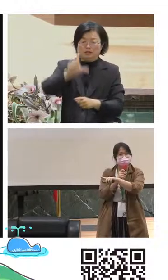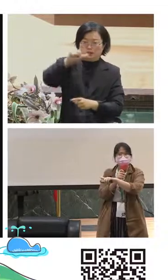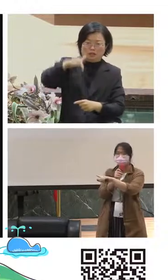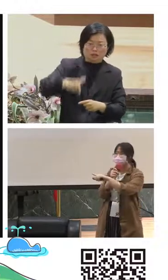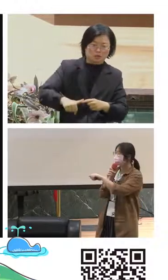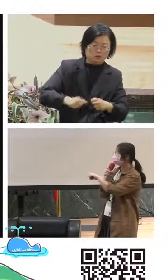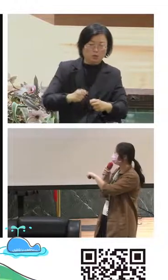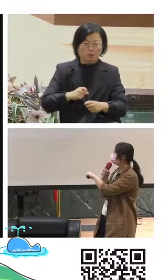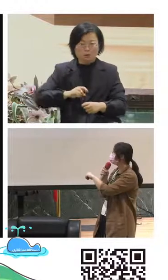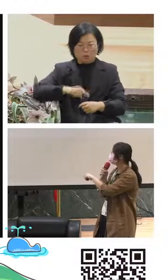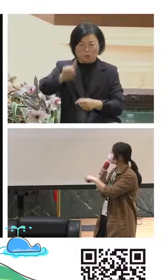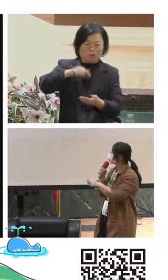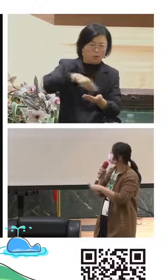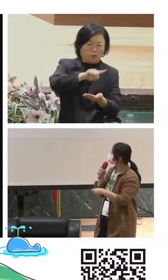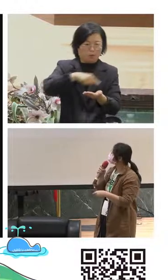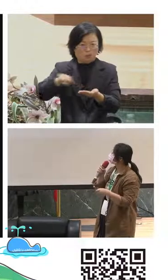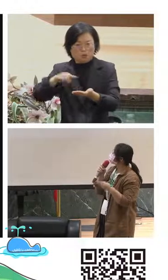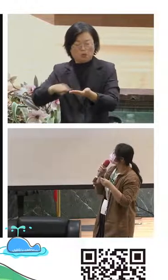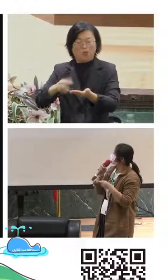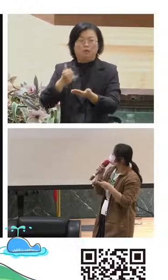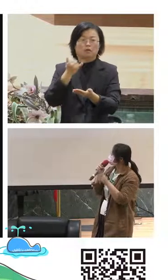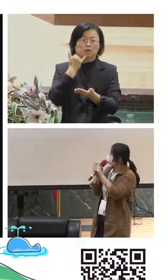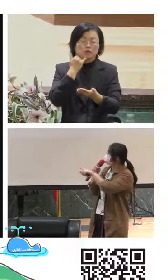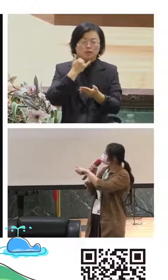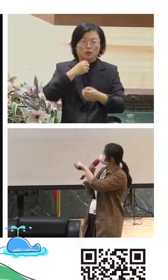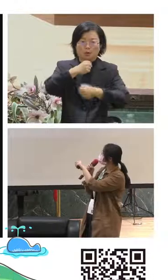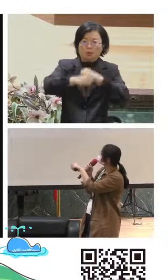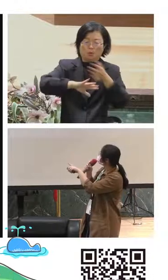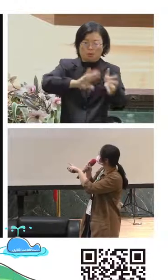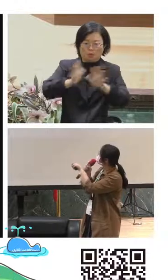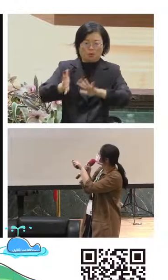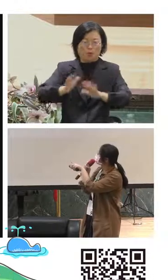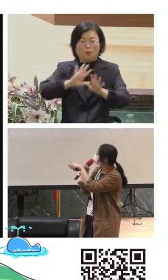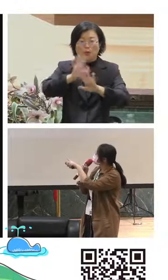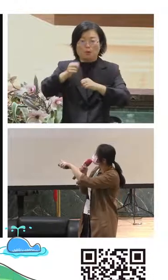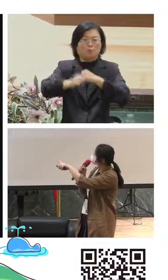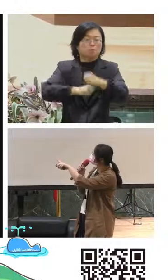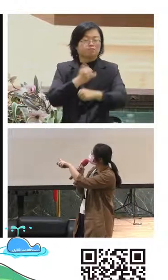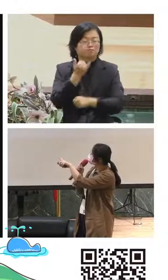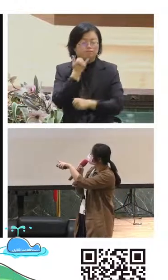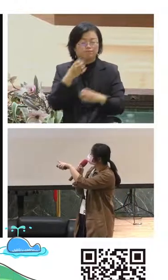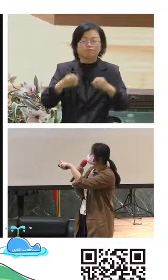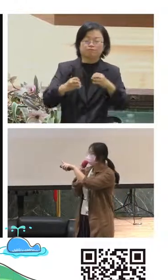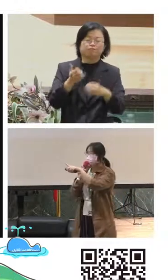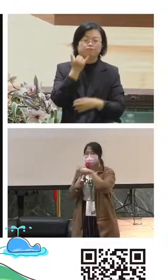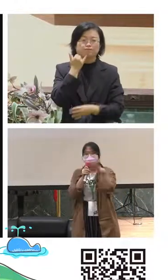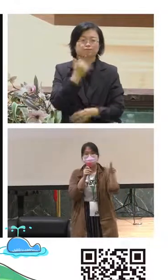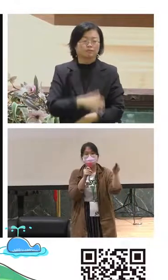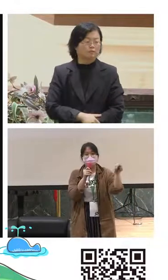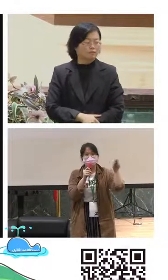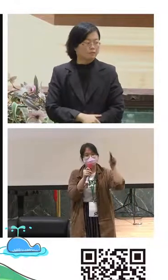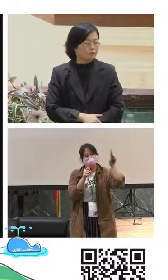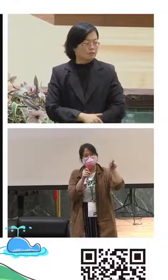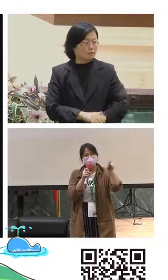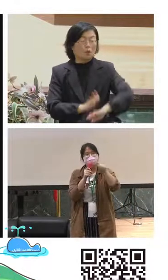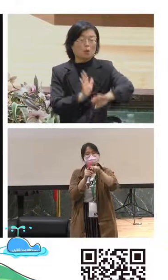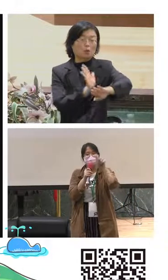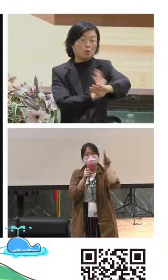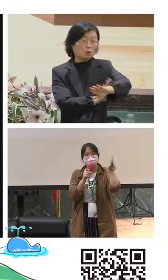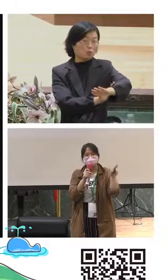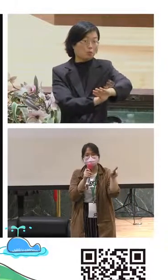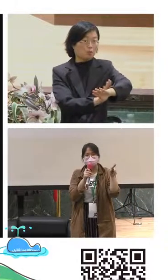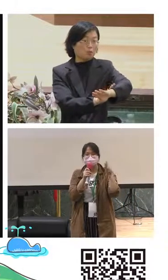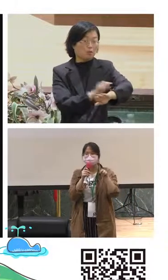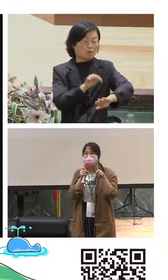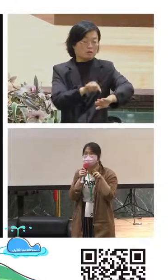會有NPC在那邊可以對話那從這邊可以看到左邊的話我們就是會做可以自己去拉進